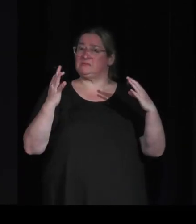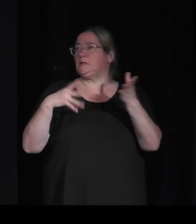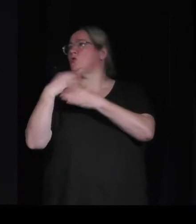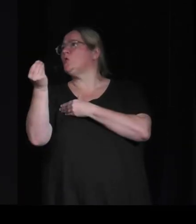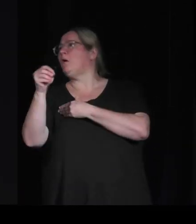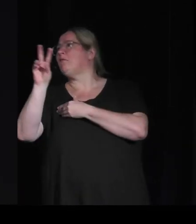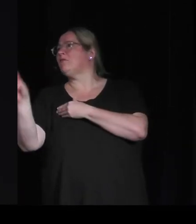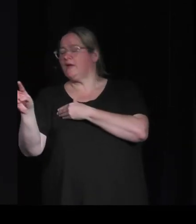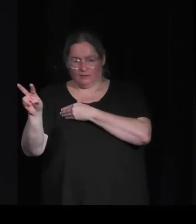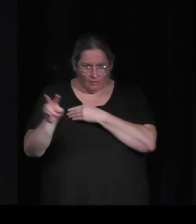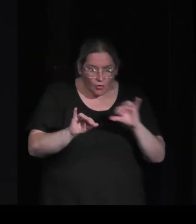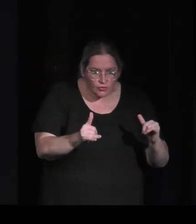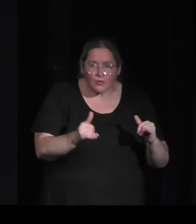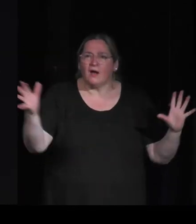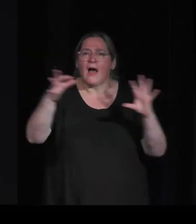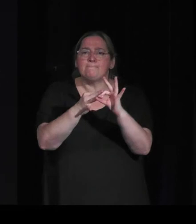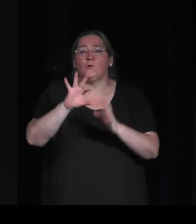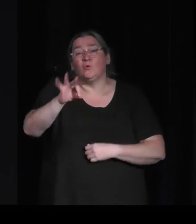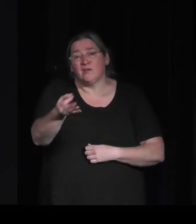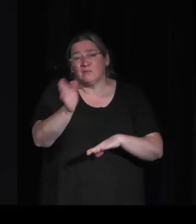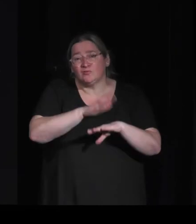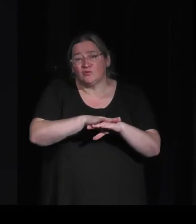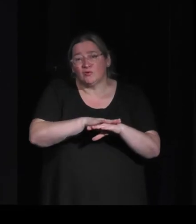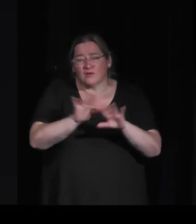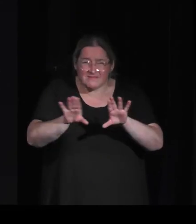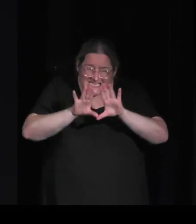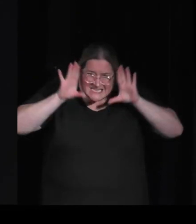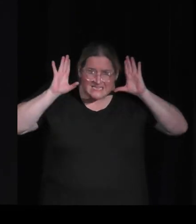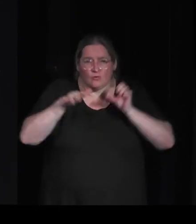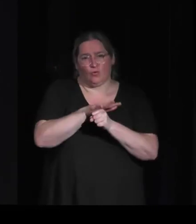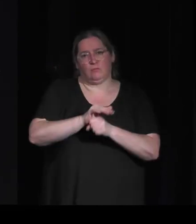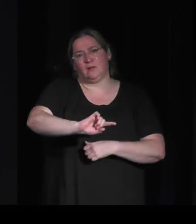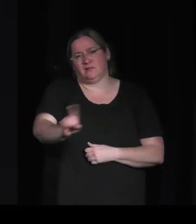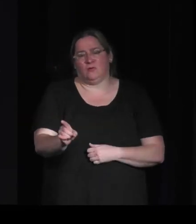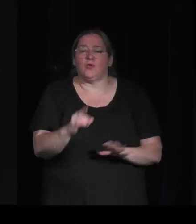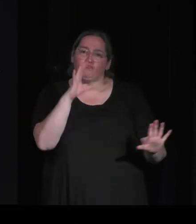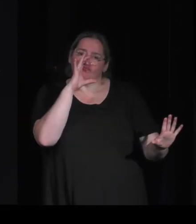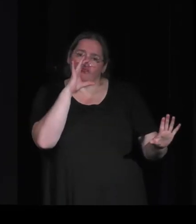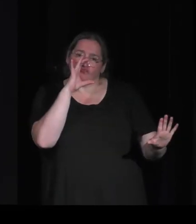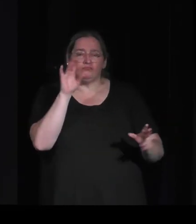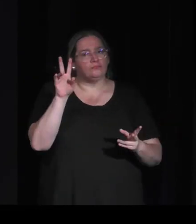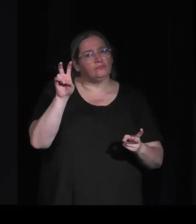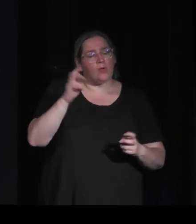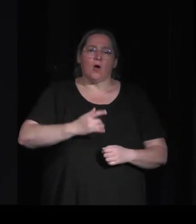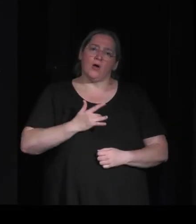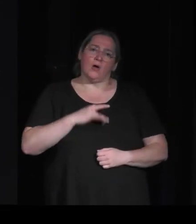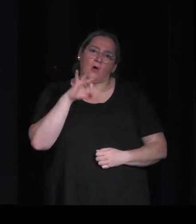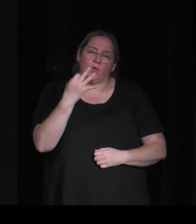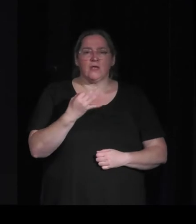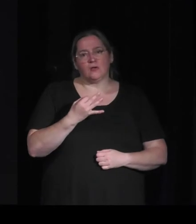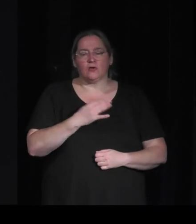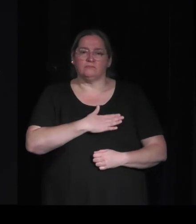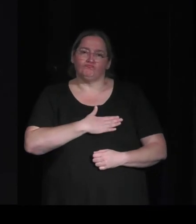du monde réel mais dans les faits les expériences ça produit de la curiosité ça produit des petits